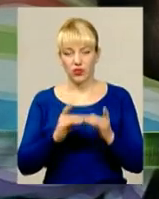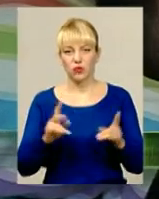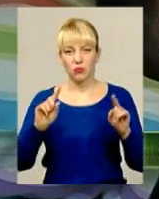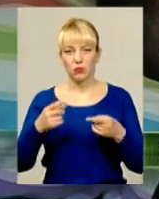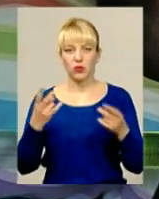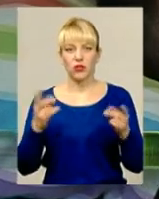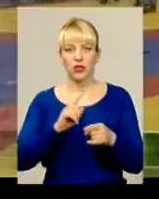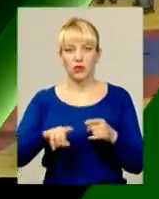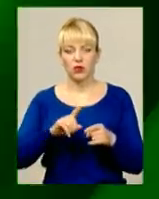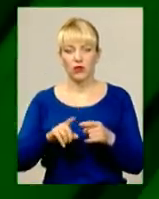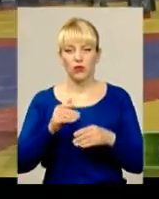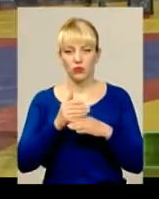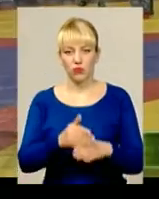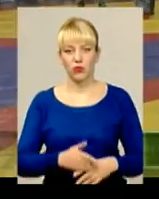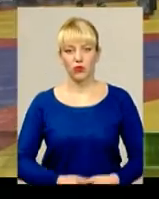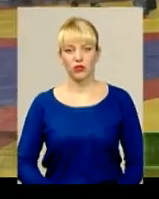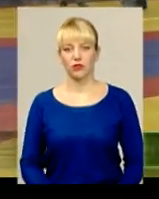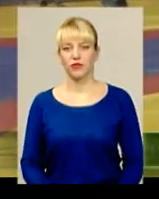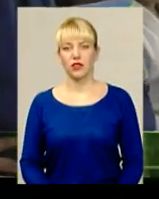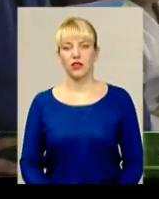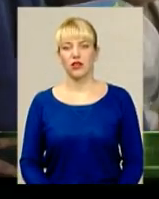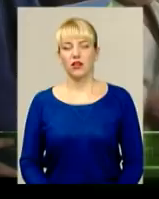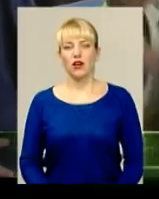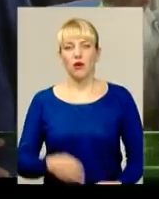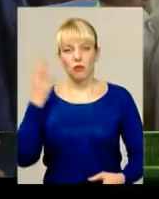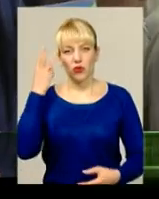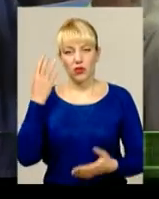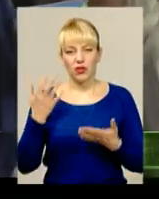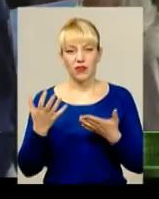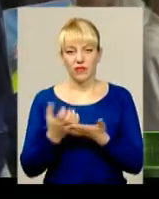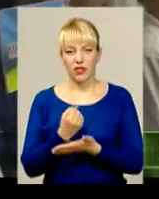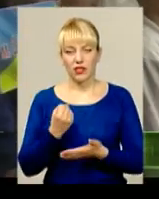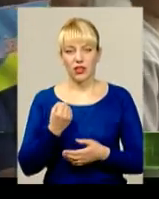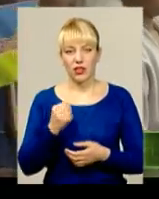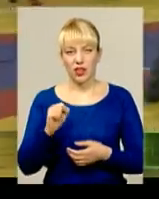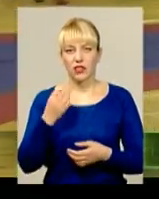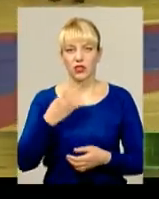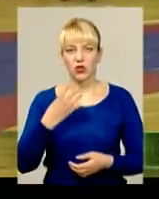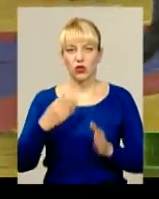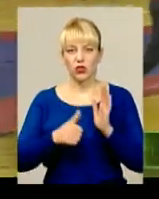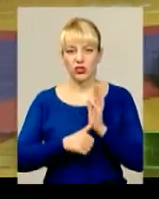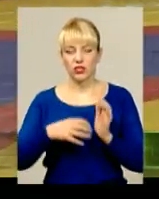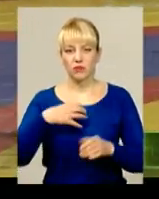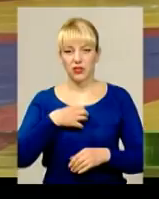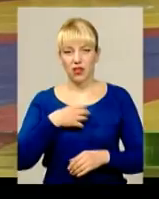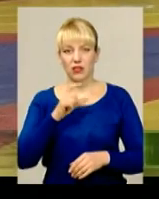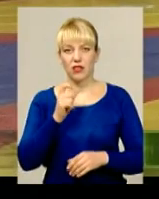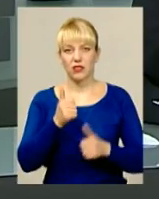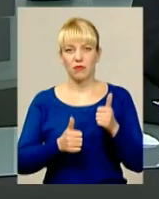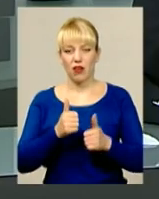термінової допомоги. Новини з порту. Подоляне виграли 46 медалей на змаганнях з рукопашного бою в Одесі.